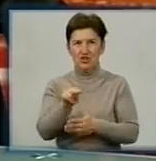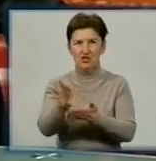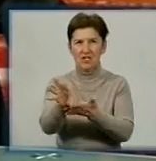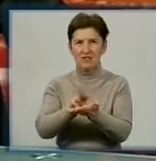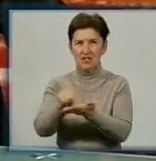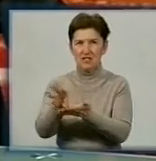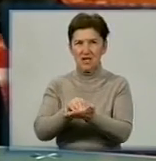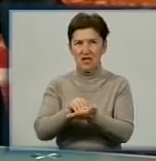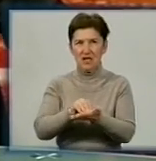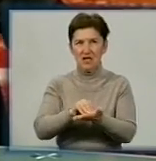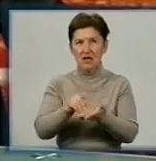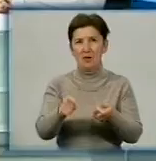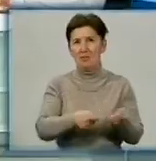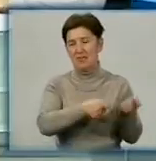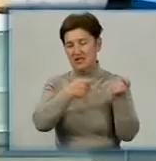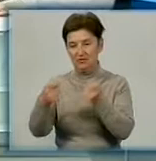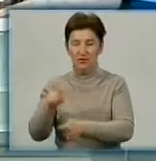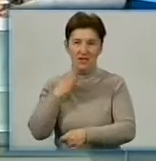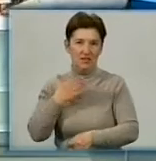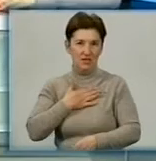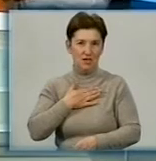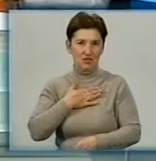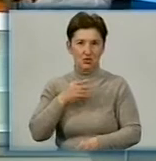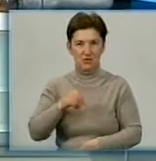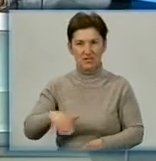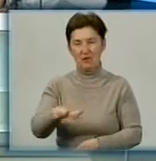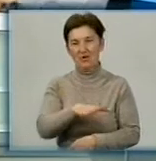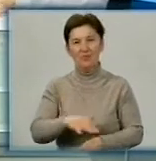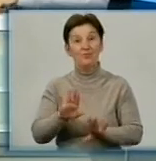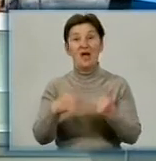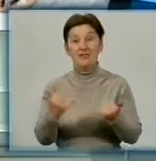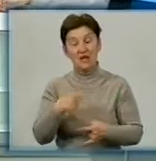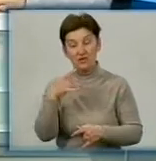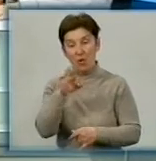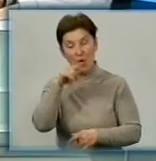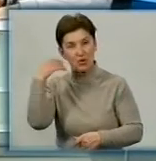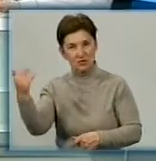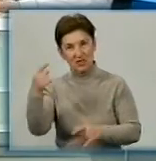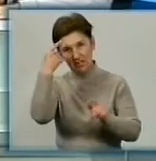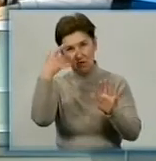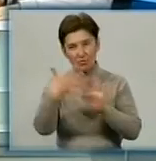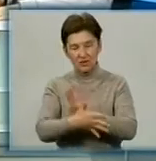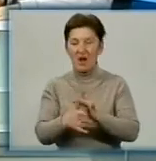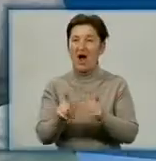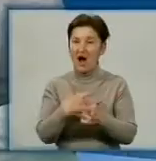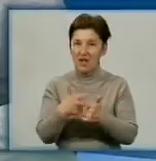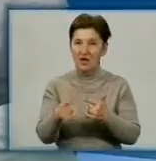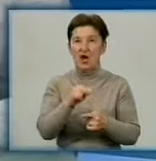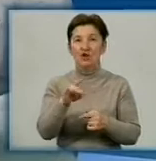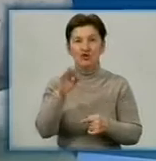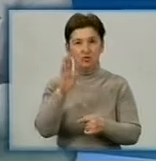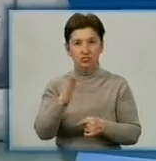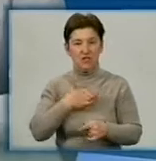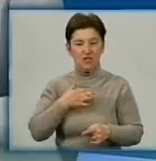переносити на нашу Кіровоградську землю. Андрій Іванович, зараз ми з вами говорили в основному про Російську Федерацію, зрозуміло, обговорюємо візит, але чи буде область